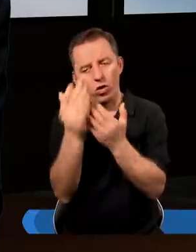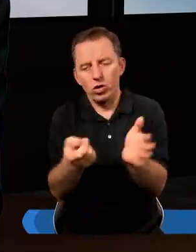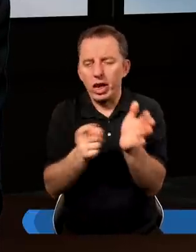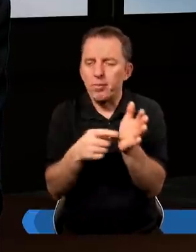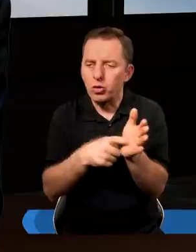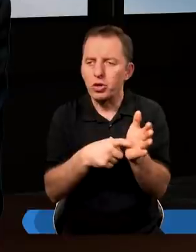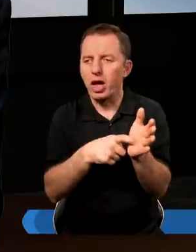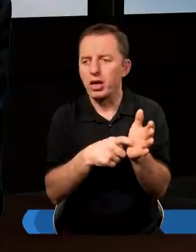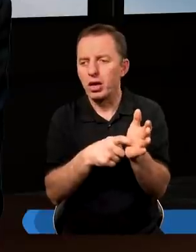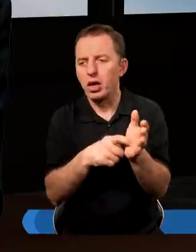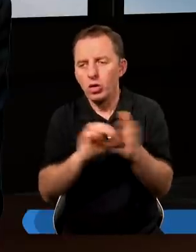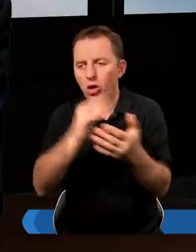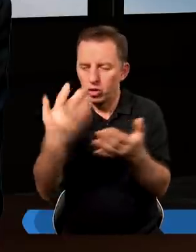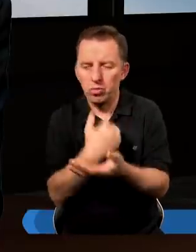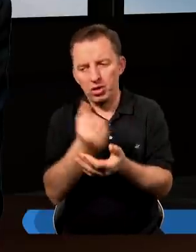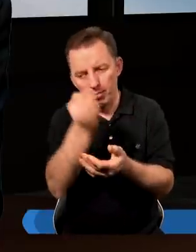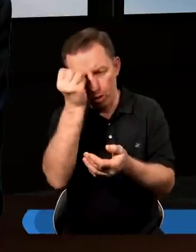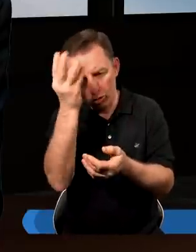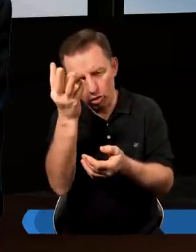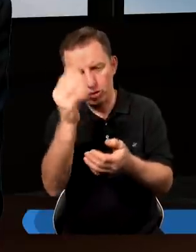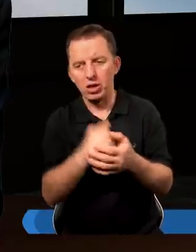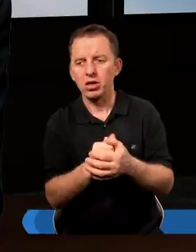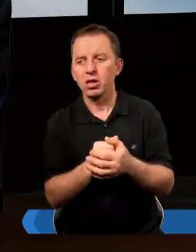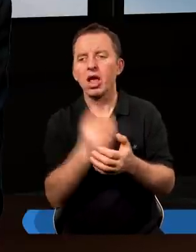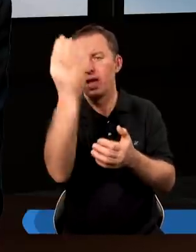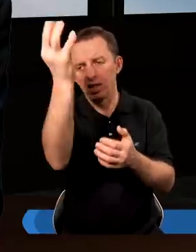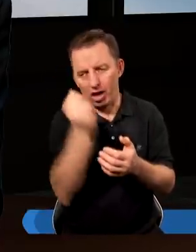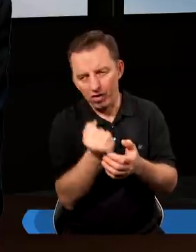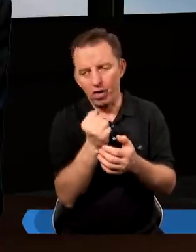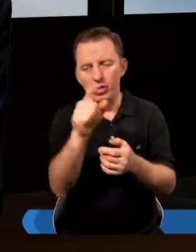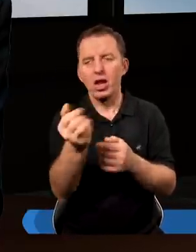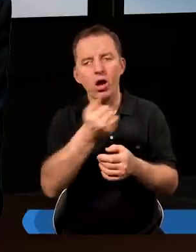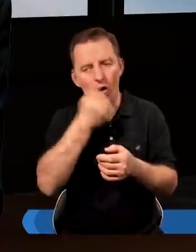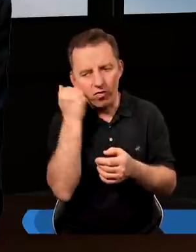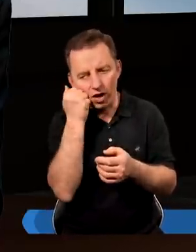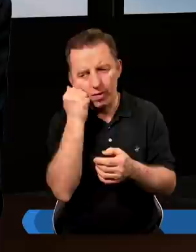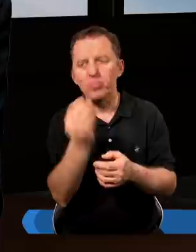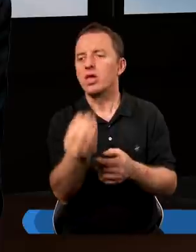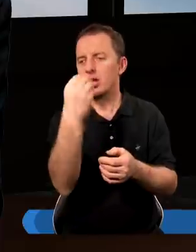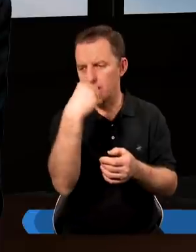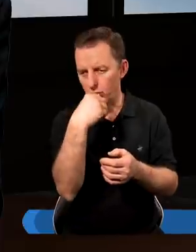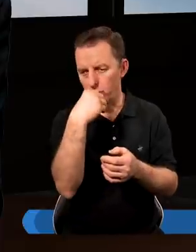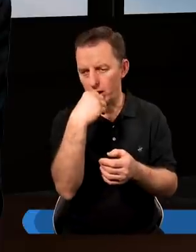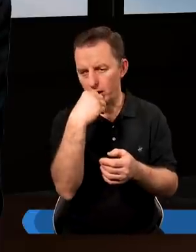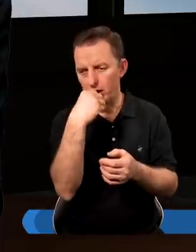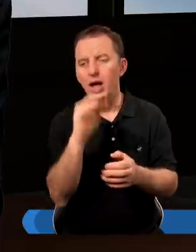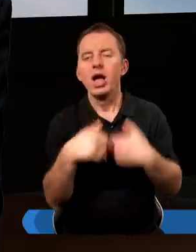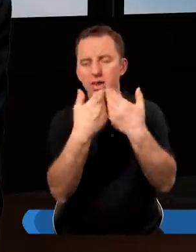godne pożądania dla zdobycia mądrości, zerwała z niego owoc i jadła.